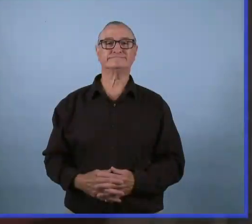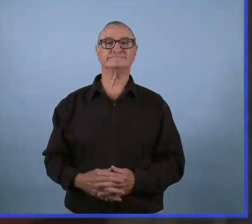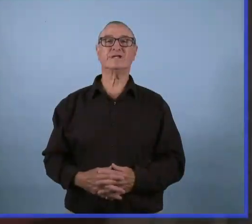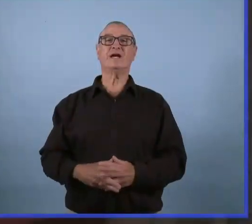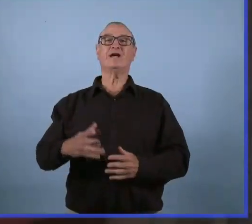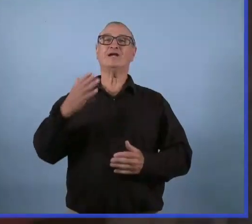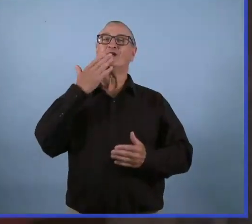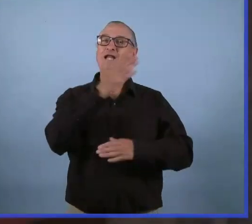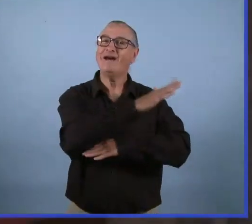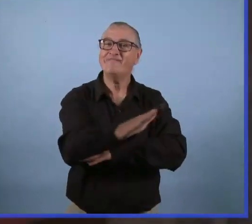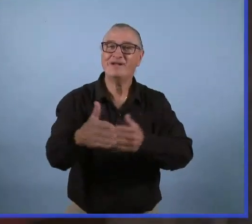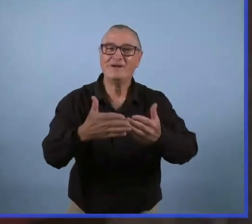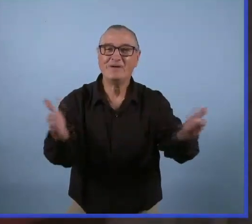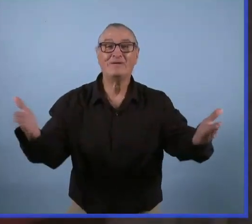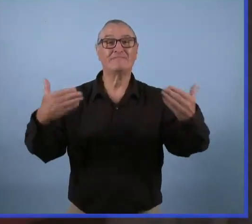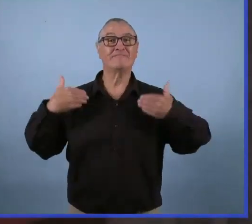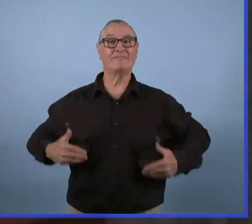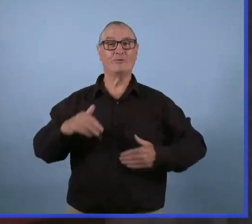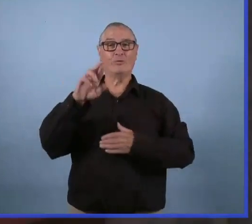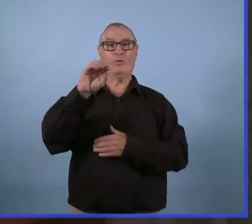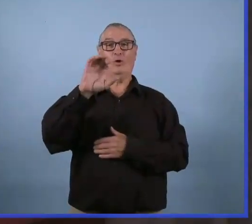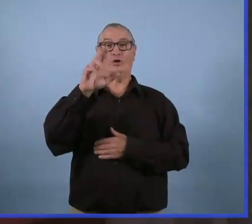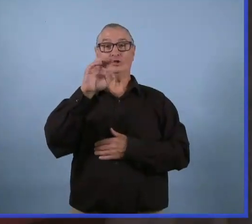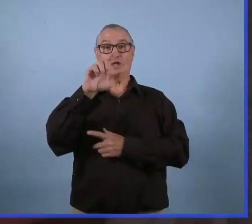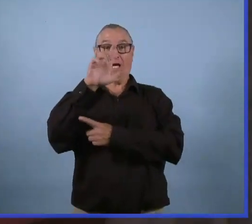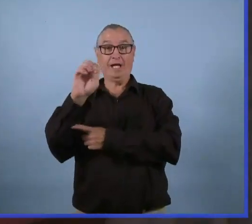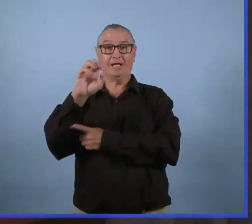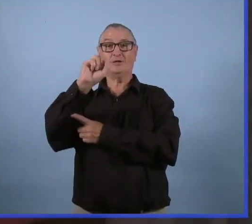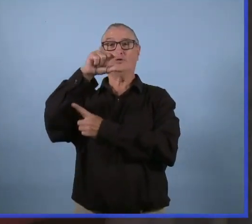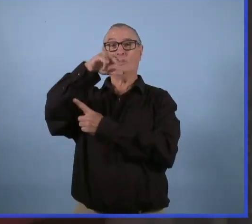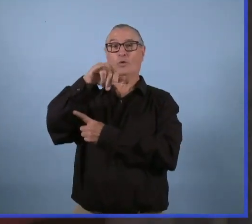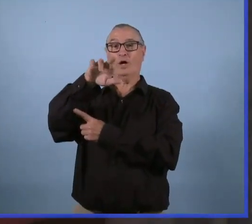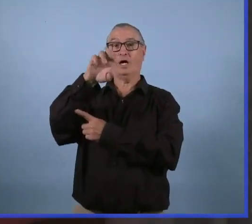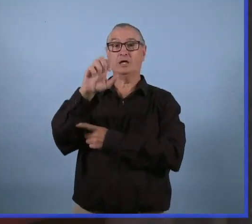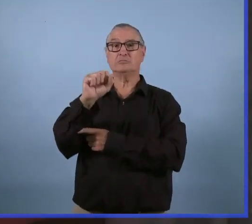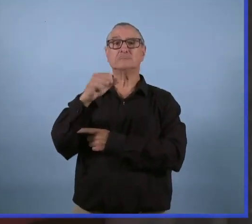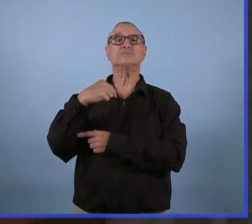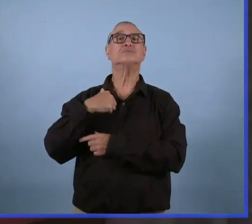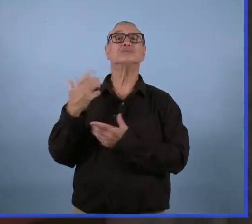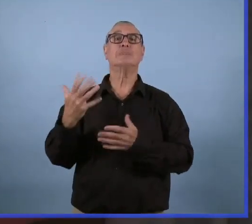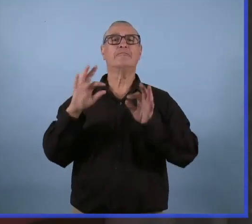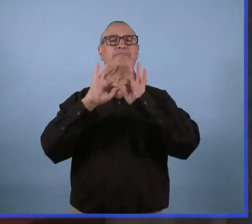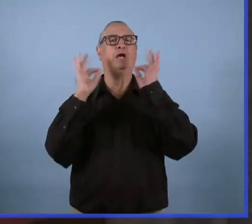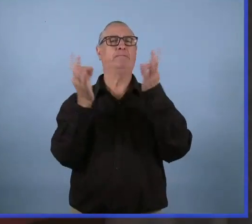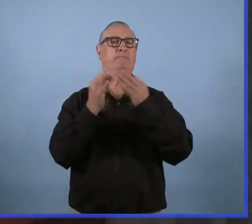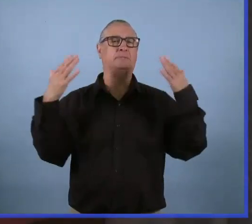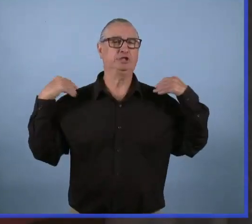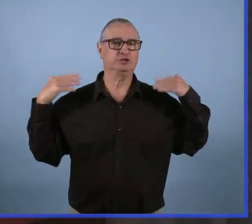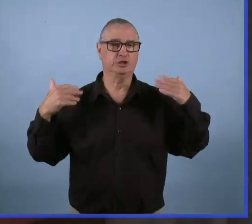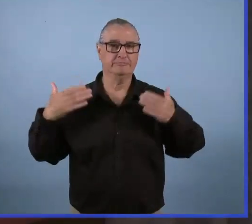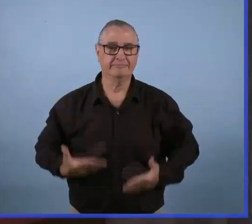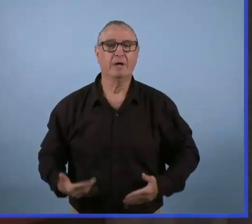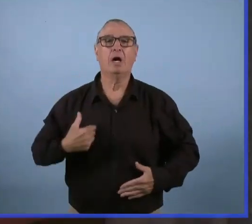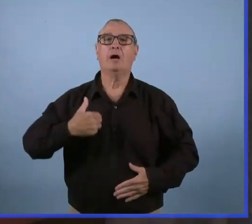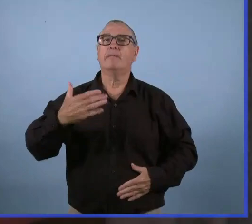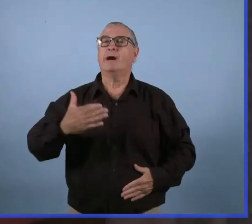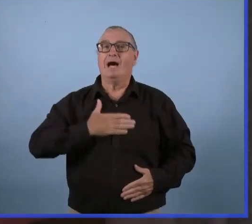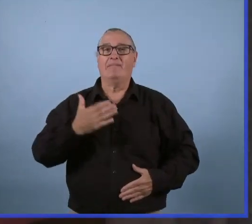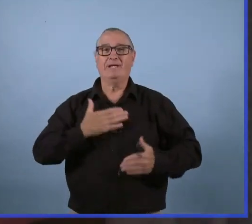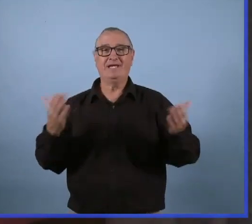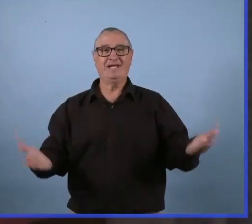Bonjour, je suis Rachel Squires, la ministre des Familles, et j le plaisir d'être accompagné du Dr Atwal,